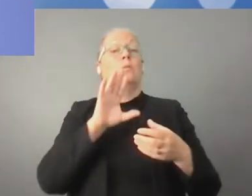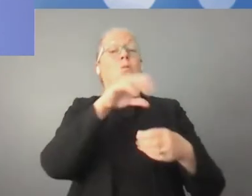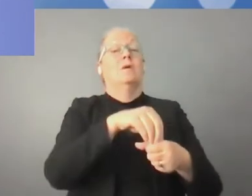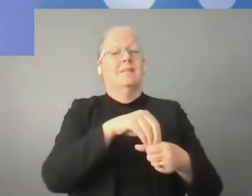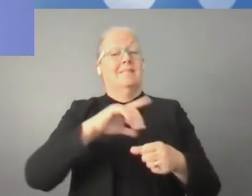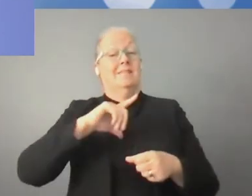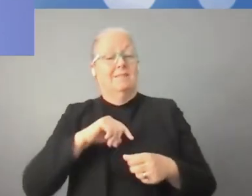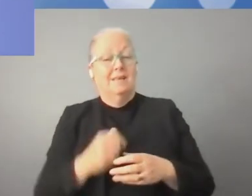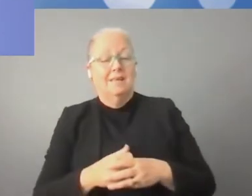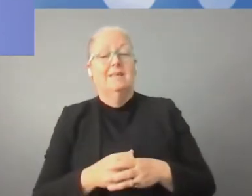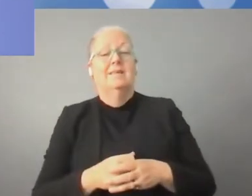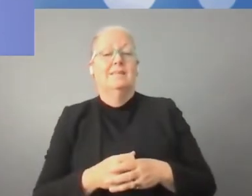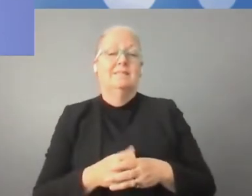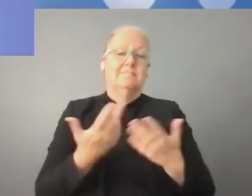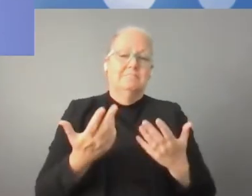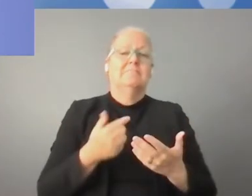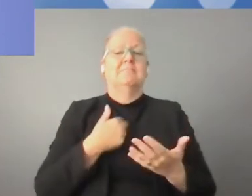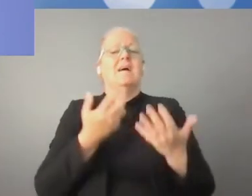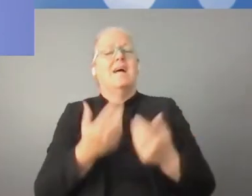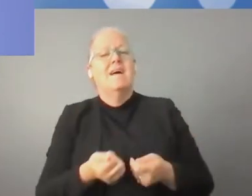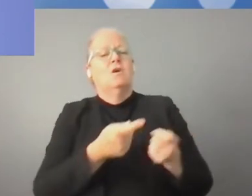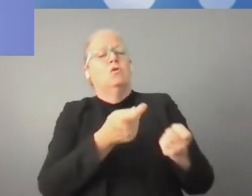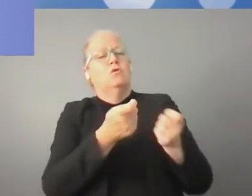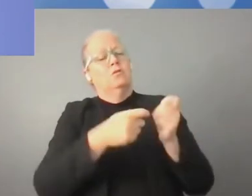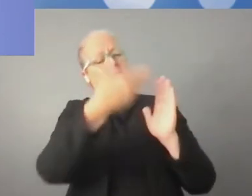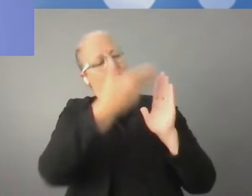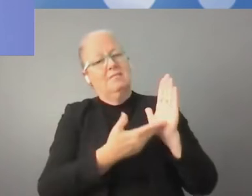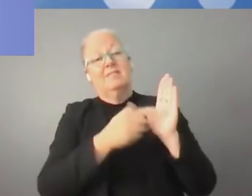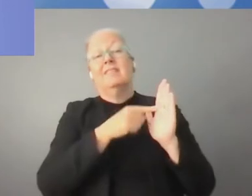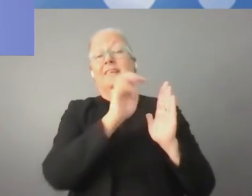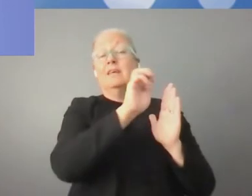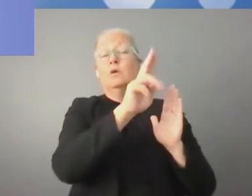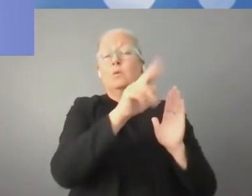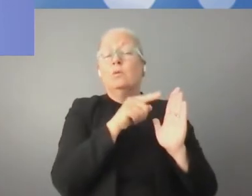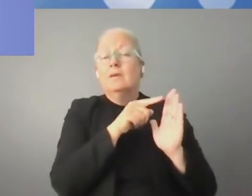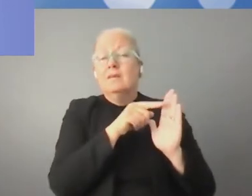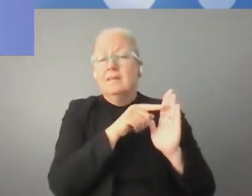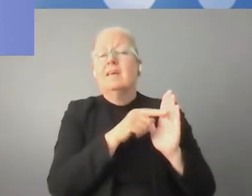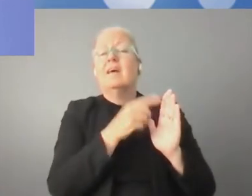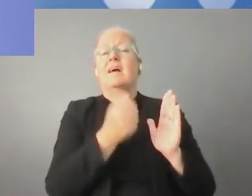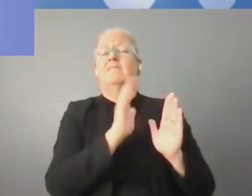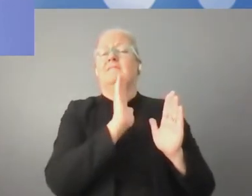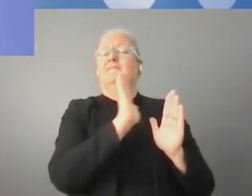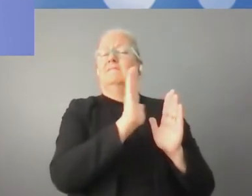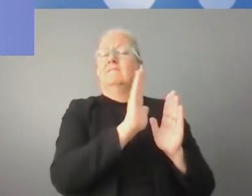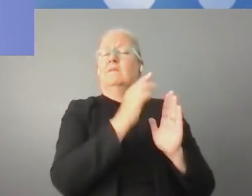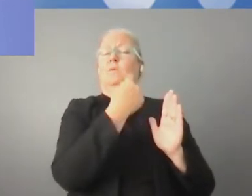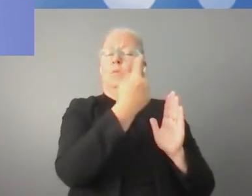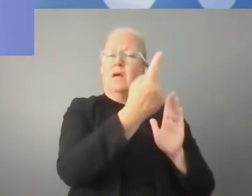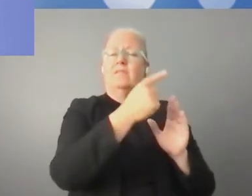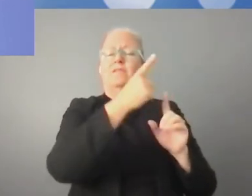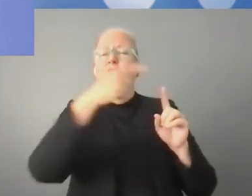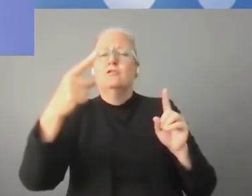Kolejna kwestia to regulacja, czy regulacje. O tym już wspominaliśmy. Łotwa jest niewielkim